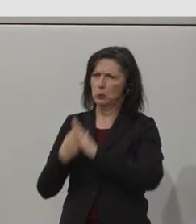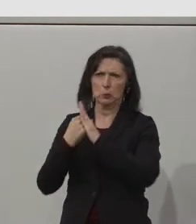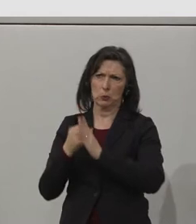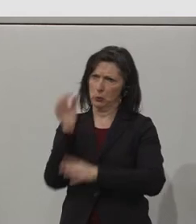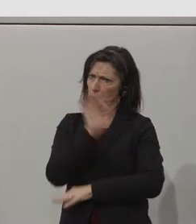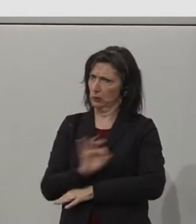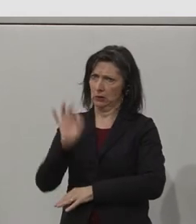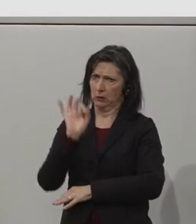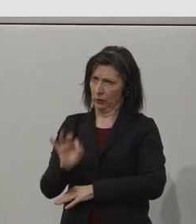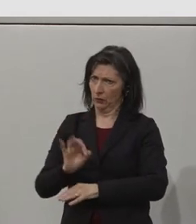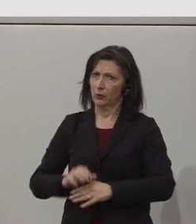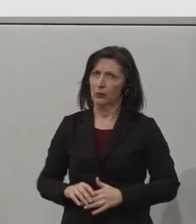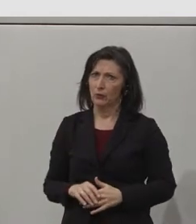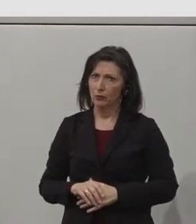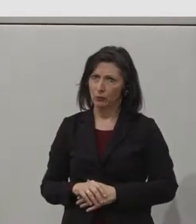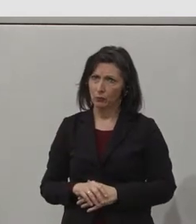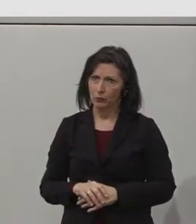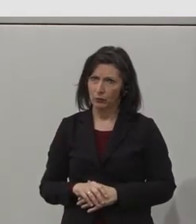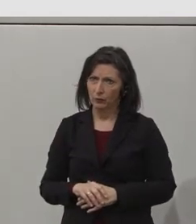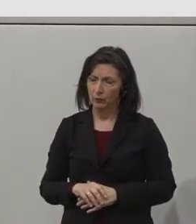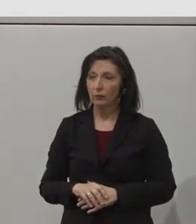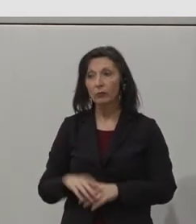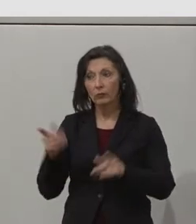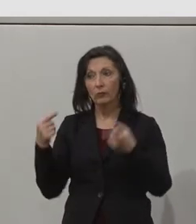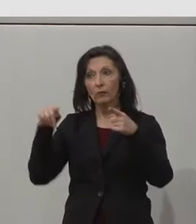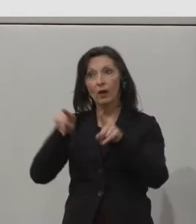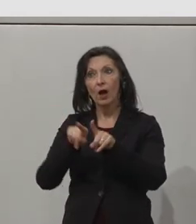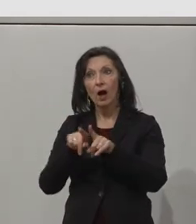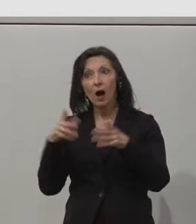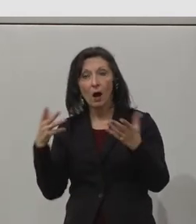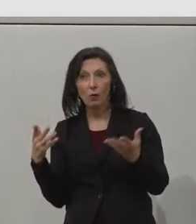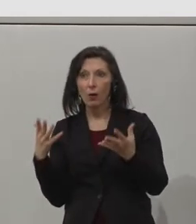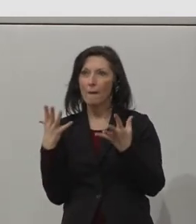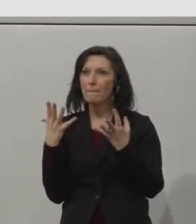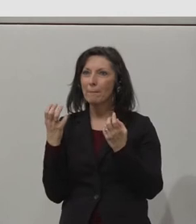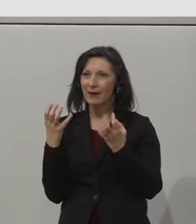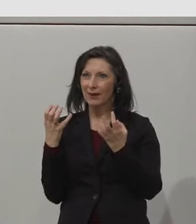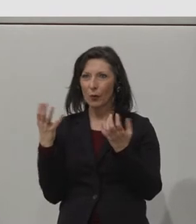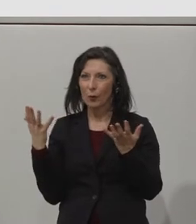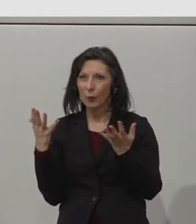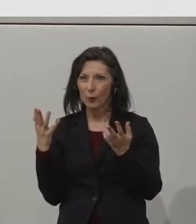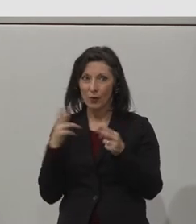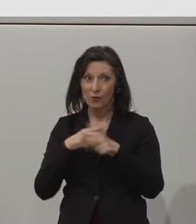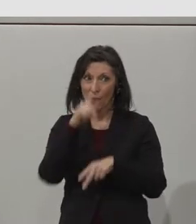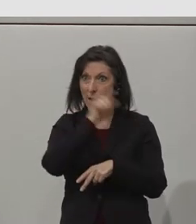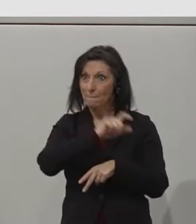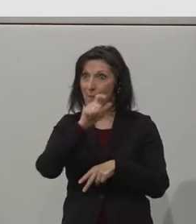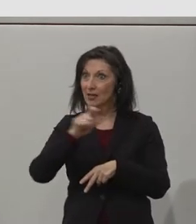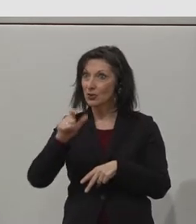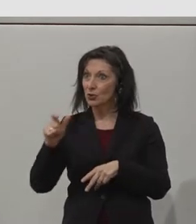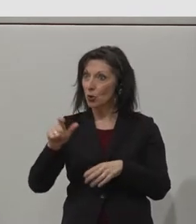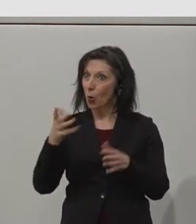we also have graduate internships. And as you saw in the video there, these are, you know, three or six month